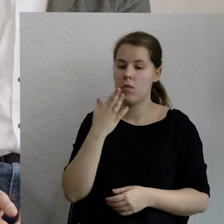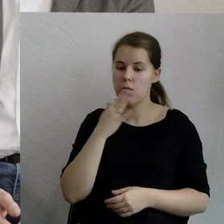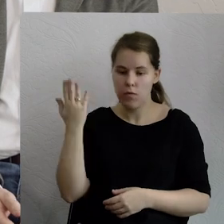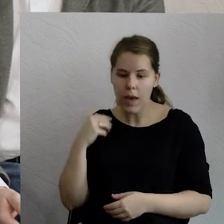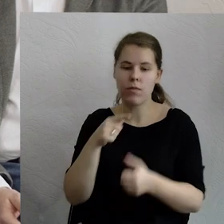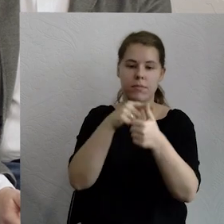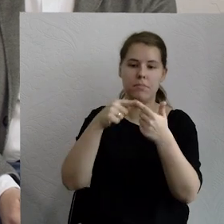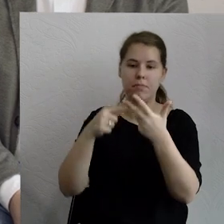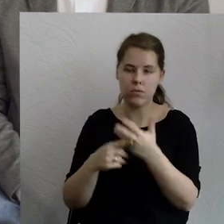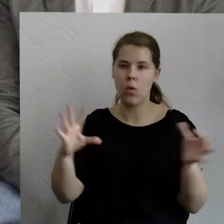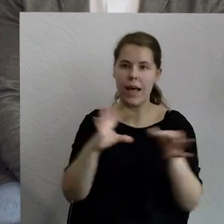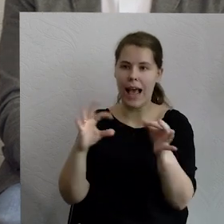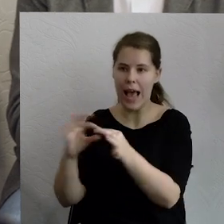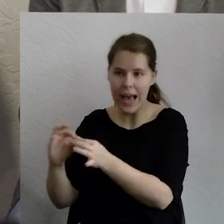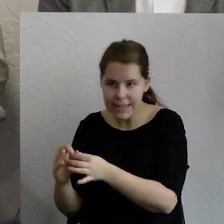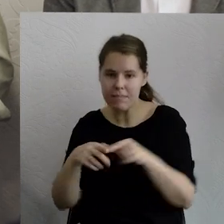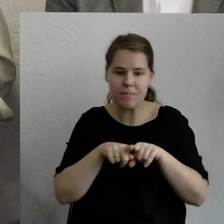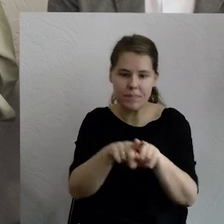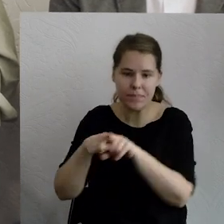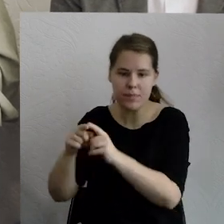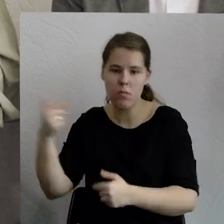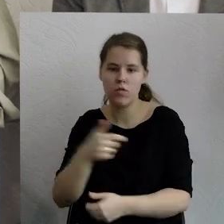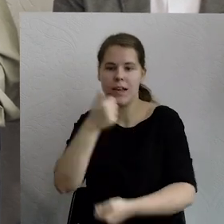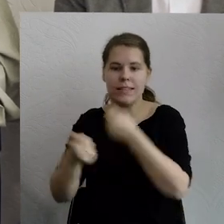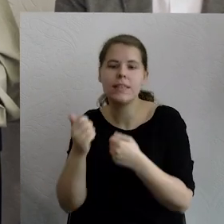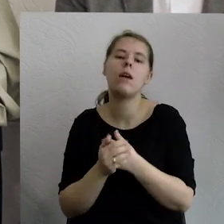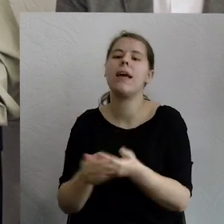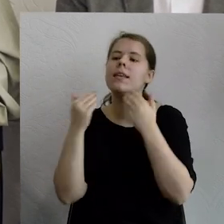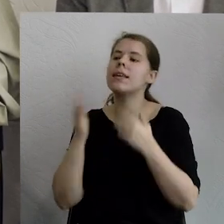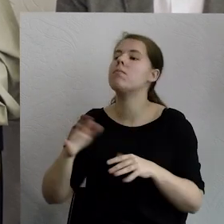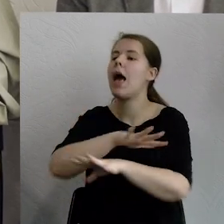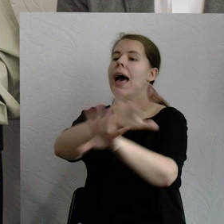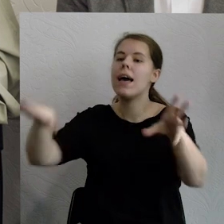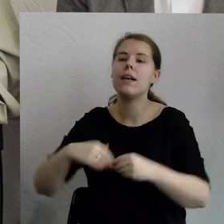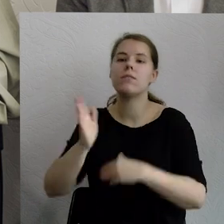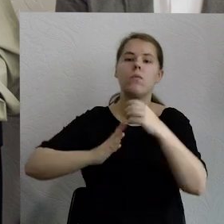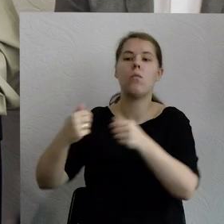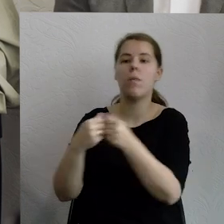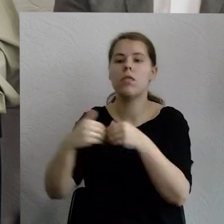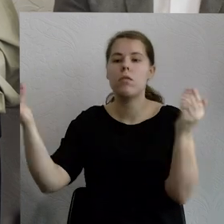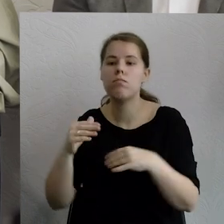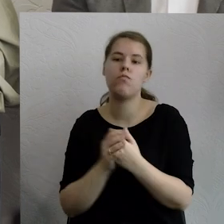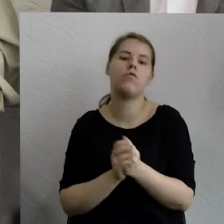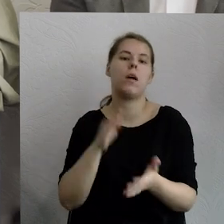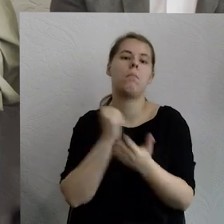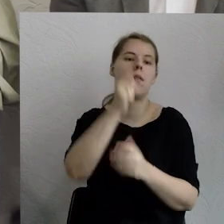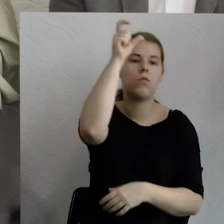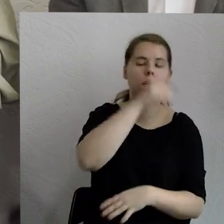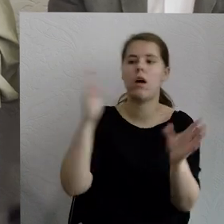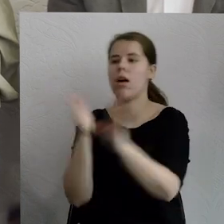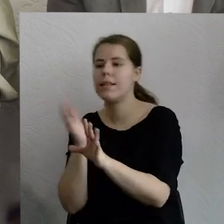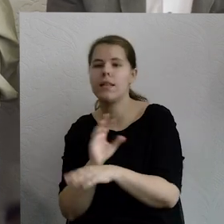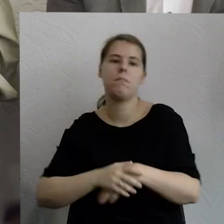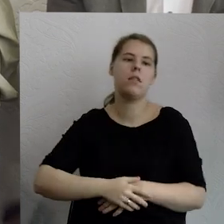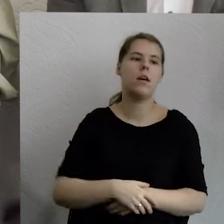Tylko właśnie to, że my jesteśmy wielotematyczni, pomaga w tym, że możemy łączyć różne rzeczy ze sobą. Prawa człowieka, klimat, sprawiedliwość społeczną. To nie